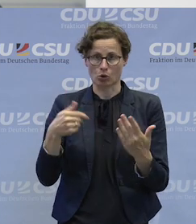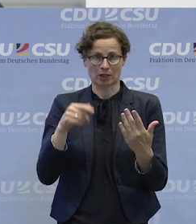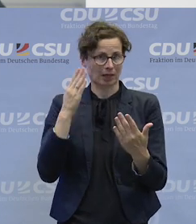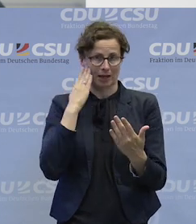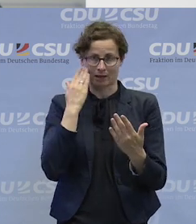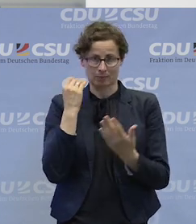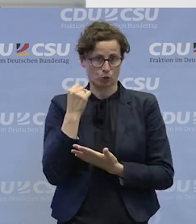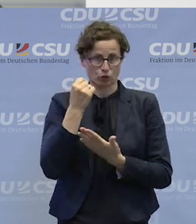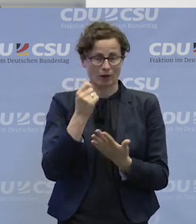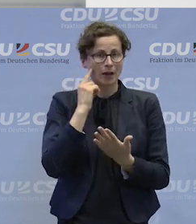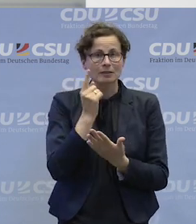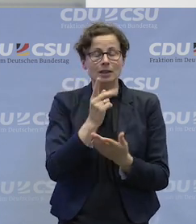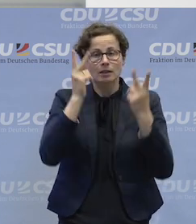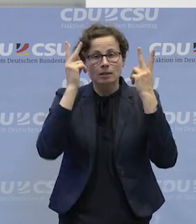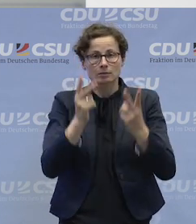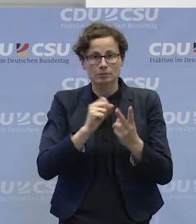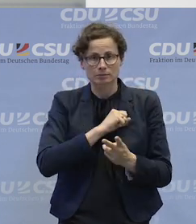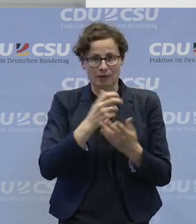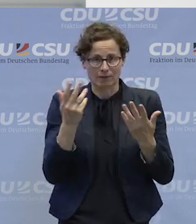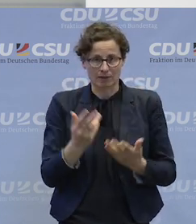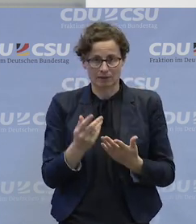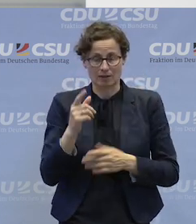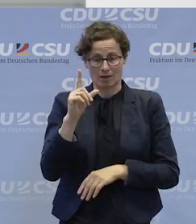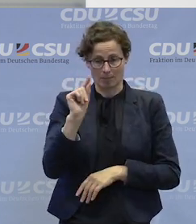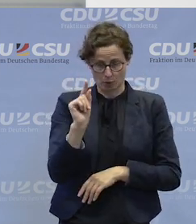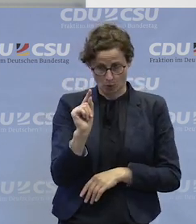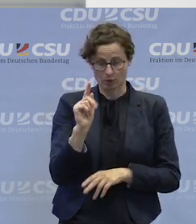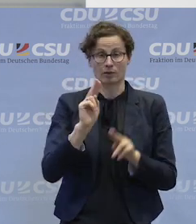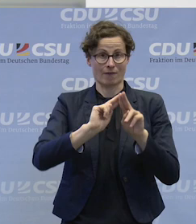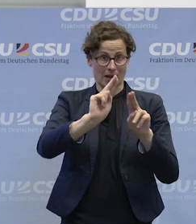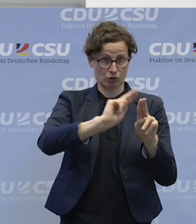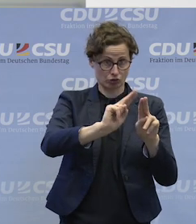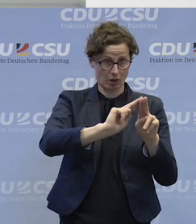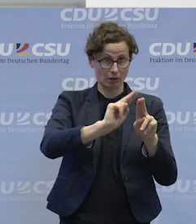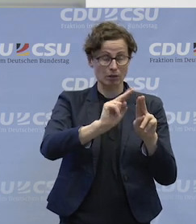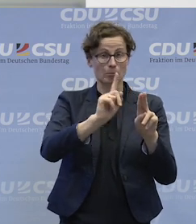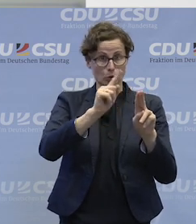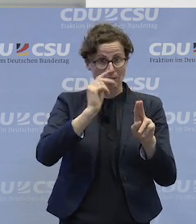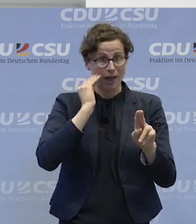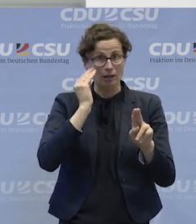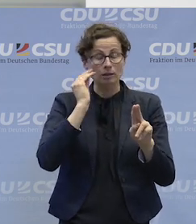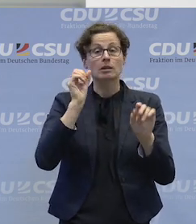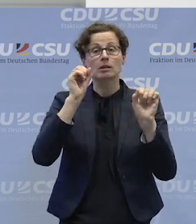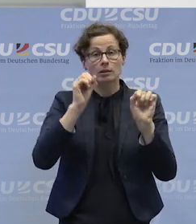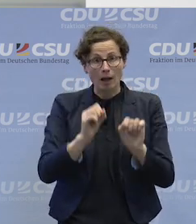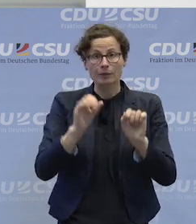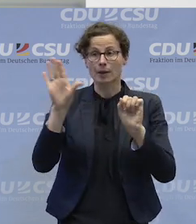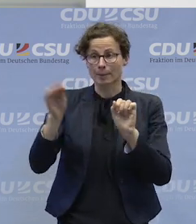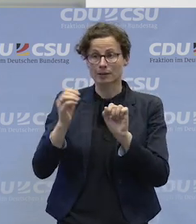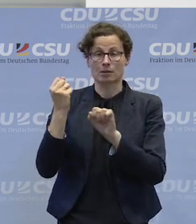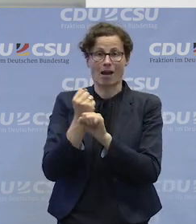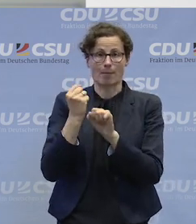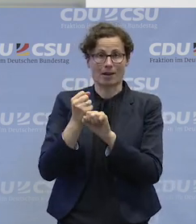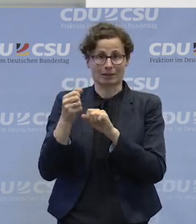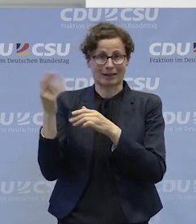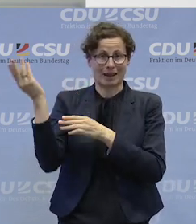dass Werkstätten in der Struktur sich darauf vorbereiten, mit den Arbeitgebern in Augenhöhe zu reden, um so etwas zu ermöglichen. Dazu braucht es noch mal eine